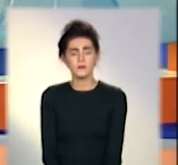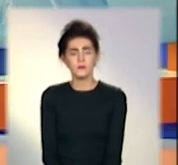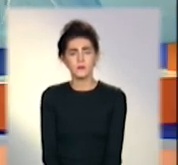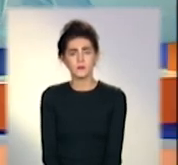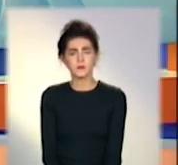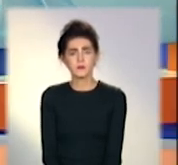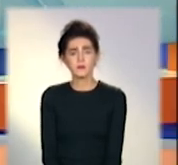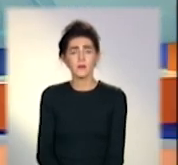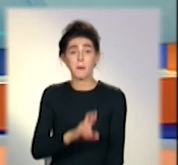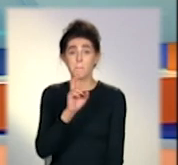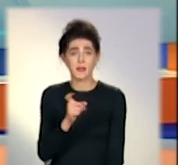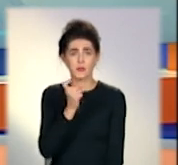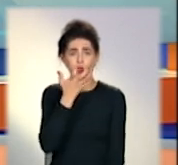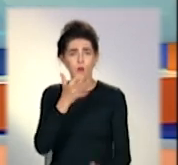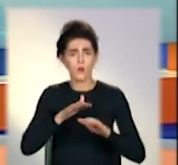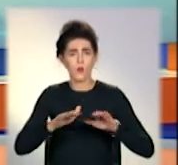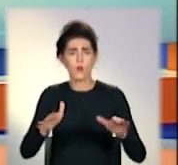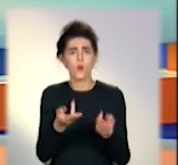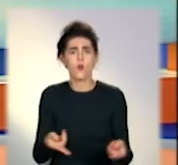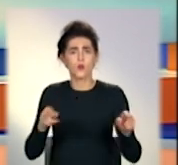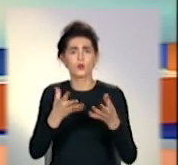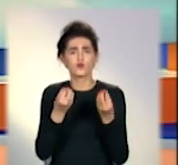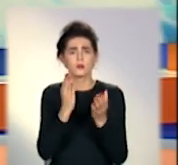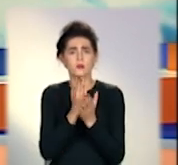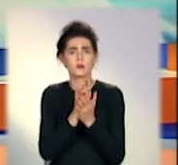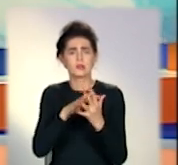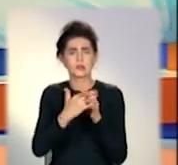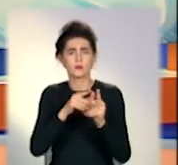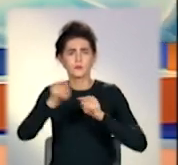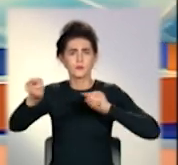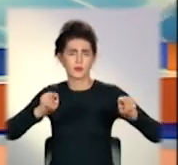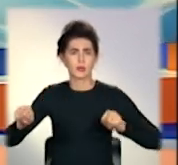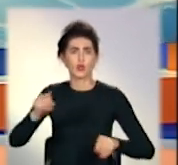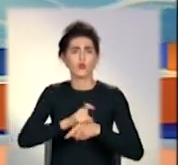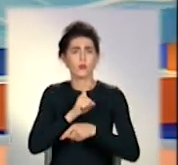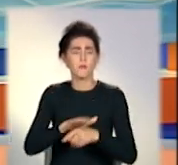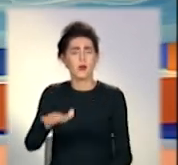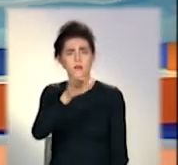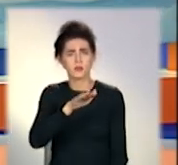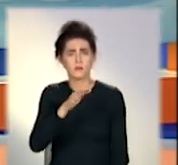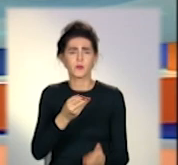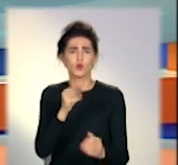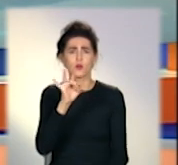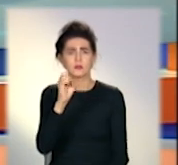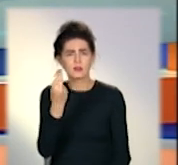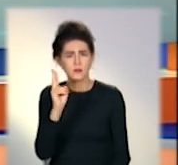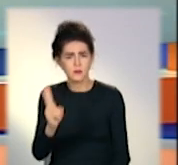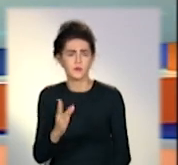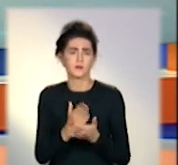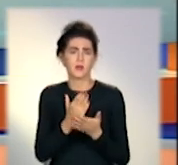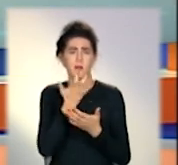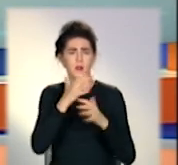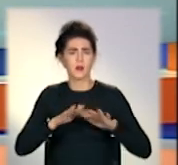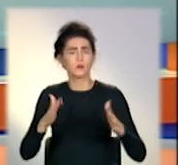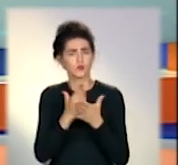Без опалення залишаються деякі населені пункти Донбасу. Наприклад, у Турецьку батареї подекуди